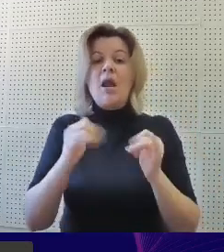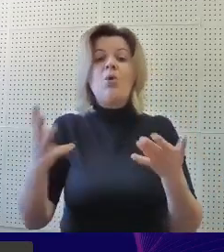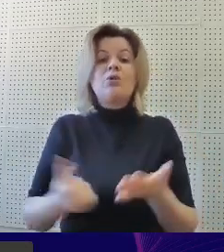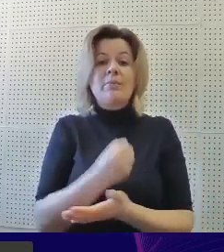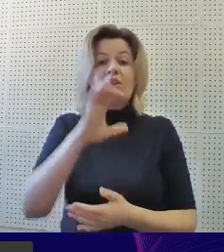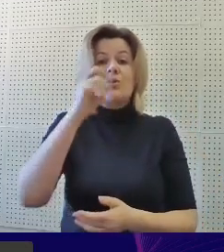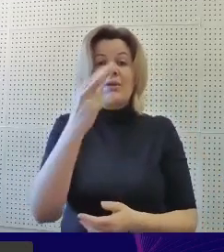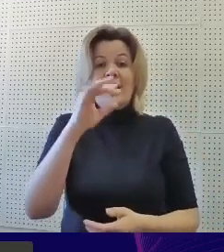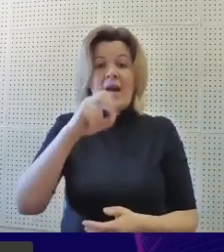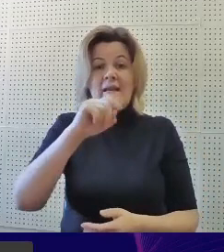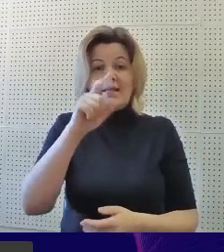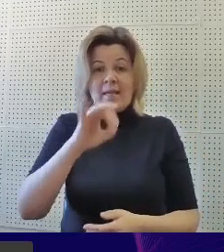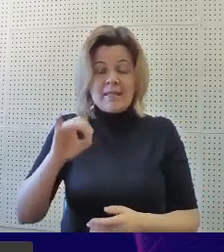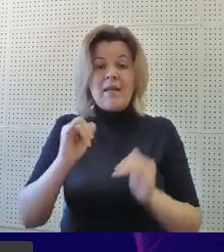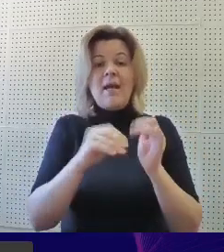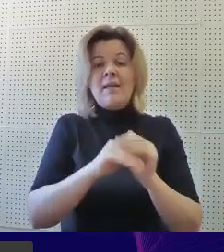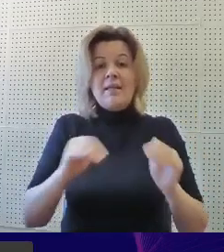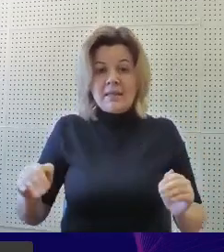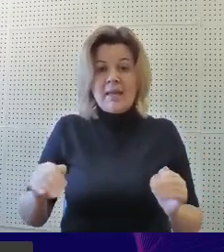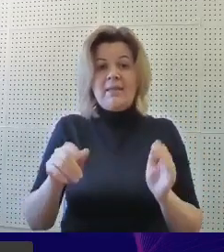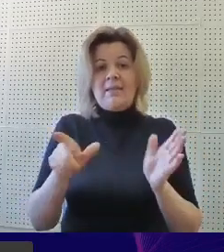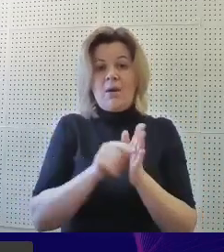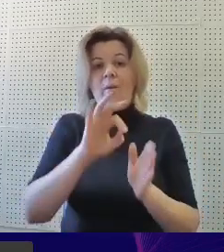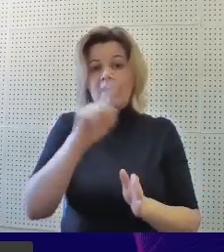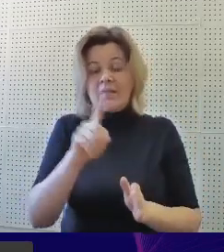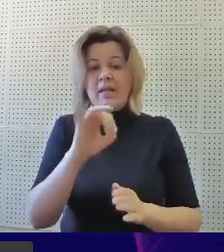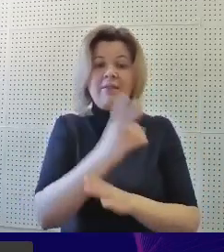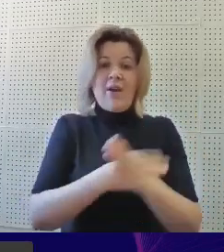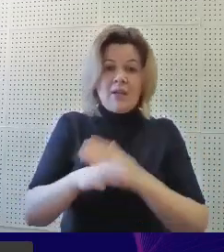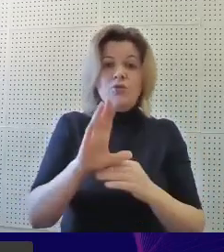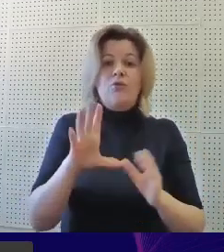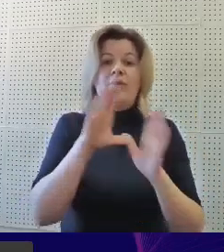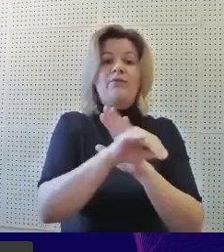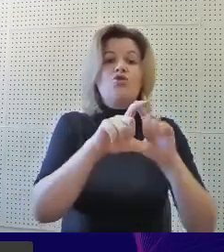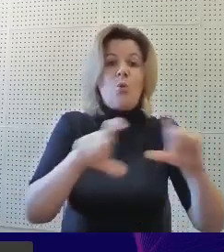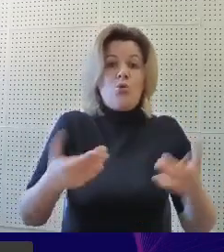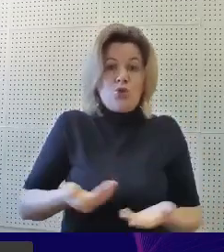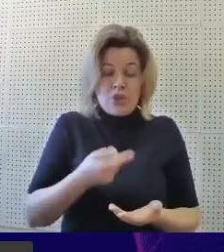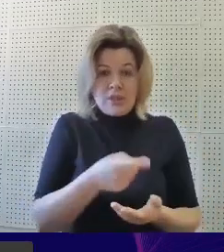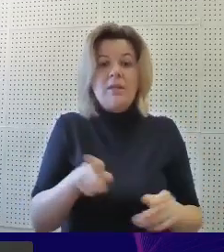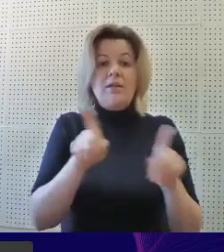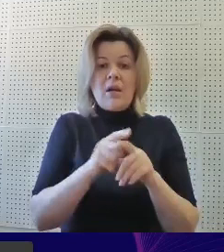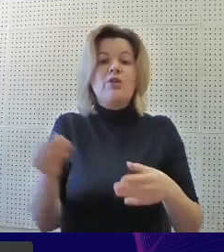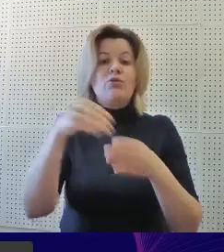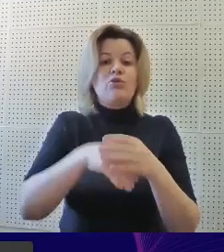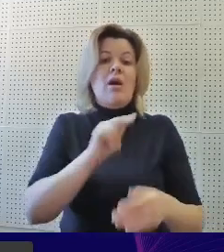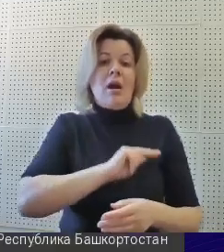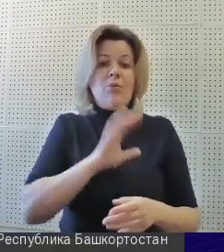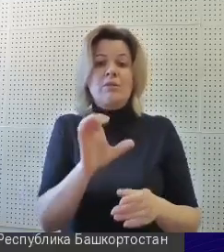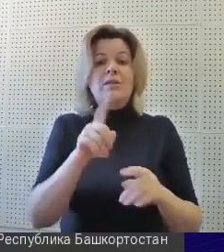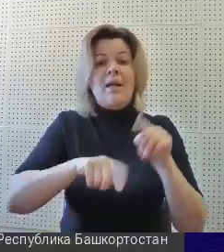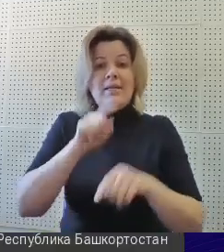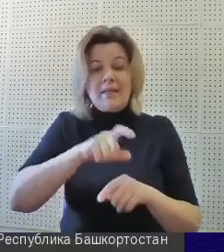успешной социализации детей с ОВЗ и инвалидностью в школьную жизнь включена работа также с родителями, в которую